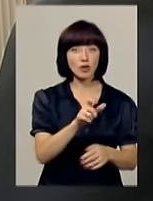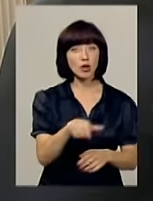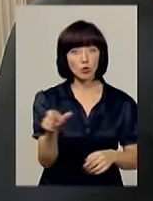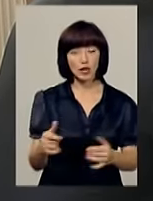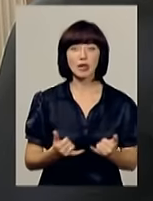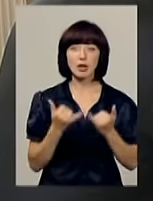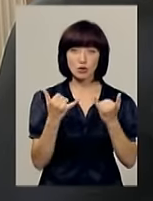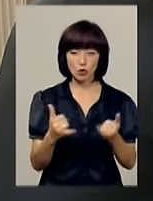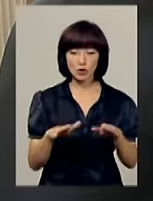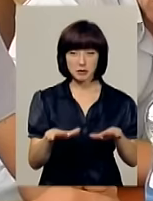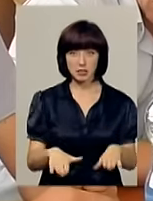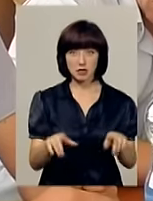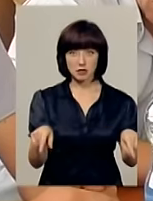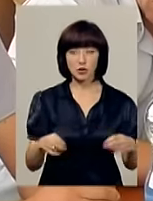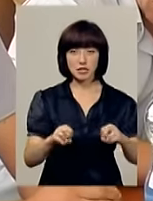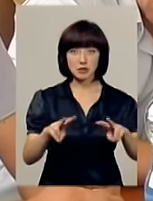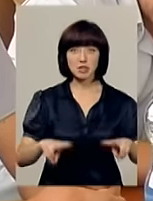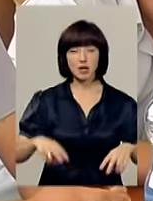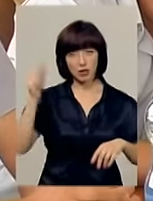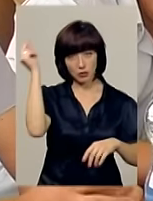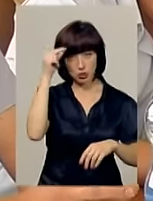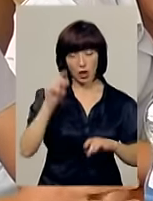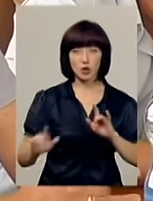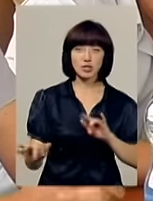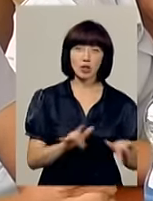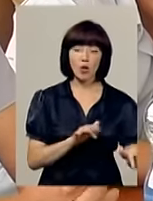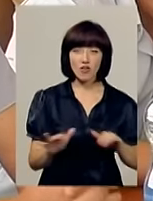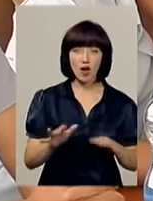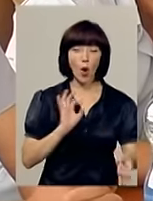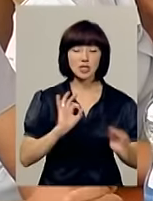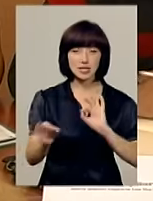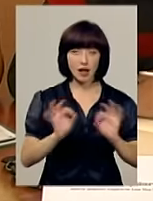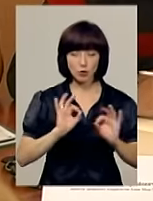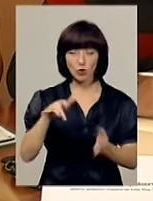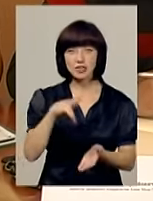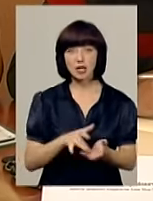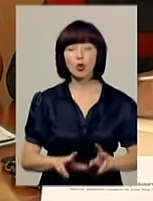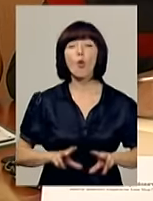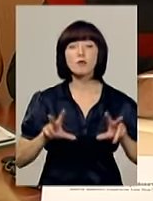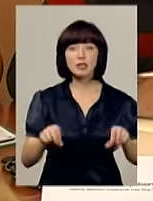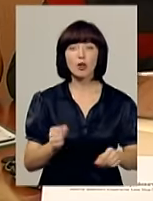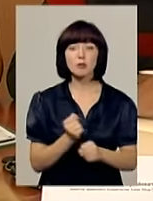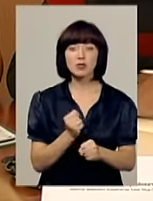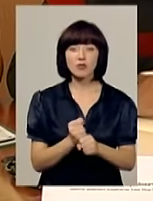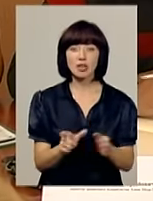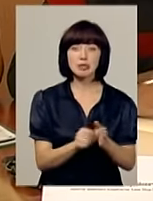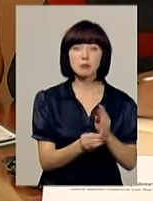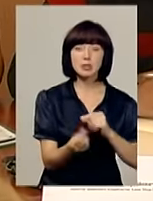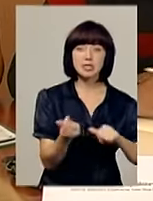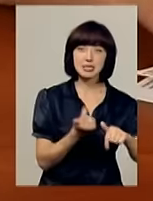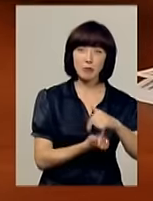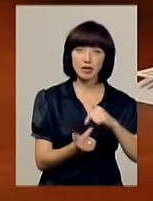Для цього на місцях створять спеціальні навчально-ділові та консалтингові центри. У них обіцяють працювати з бізнесменами